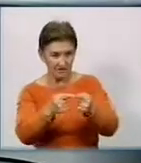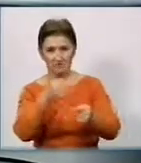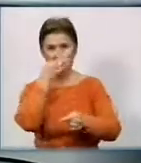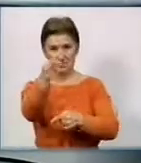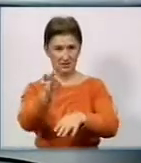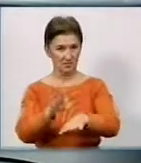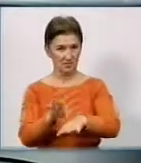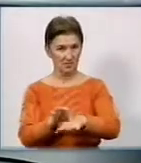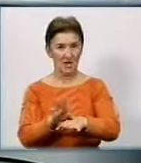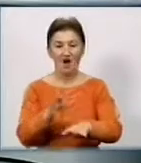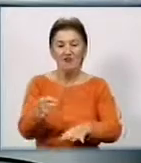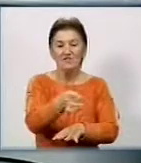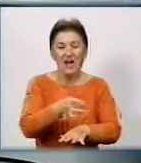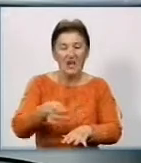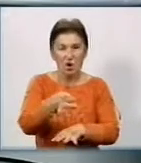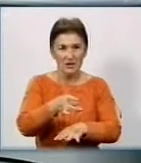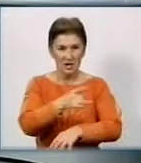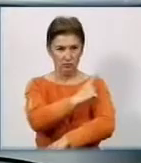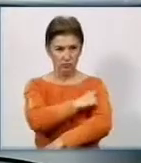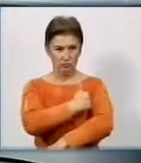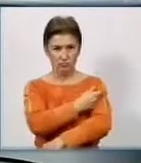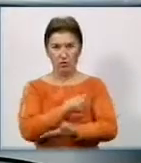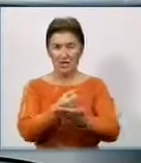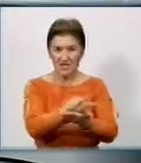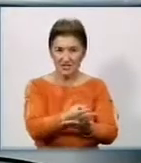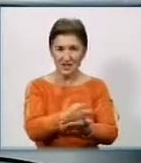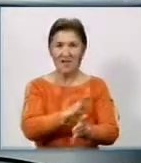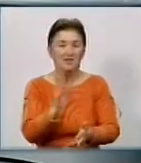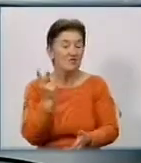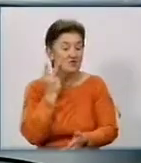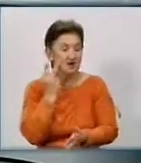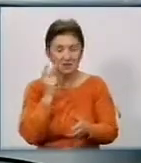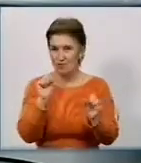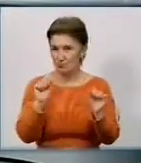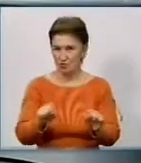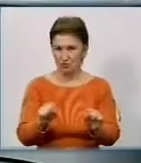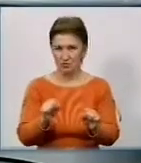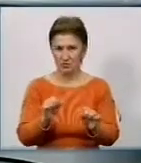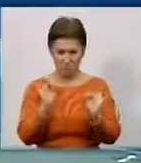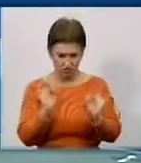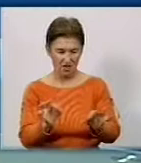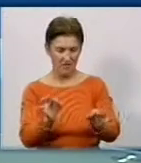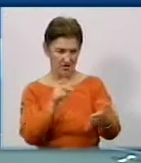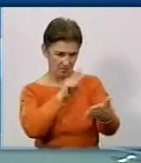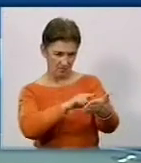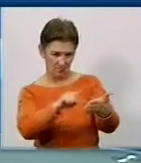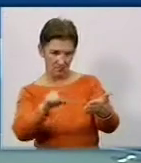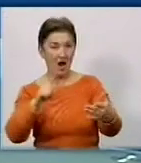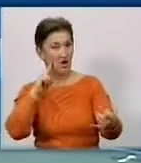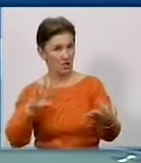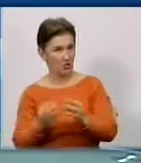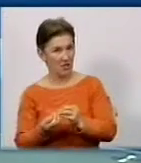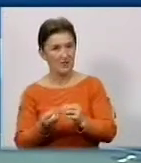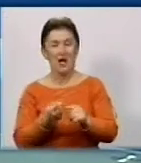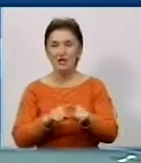в районных больницах или врачи скорой помощи не всегда могут качественно прочитать этот результат. И это